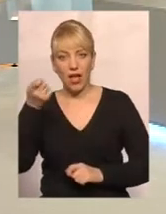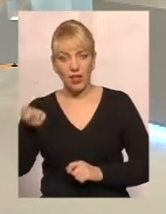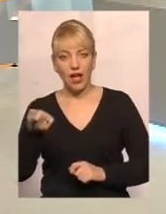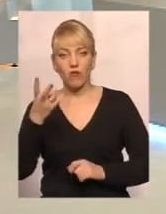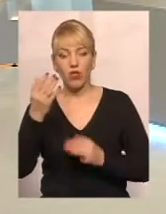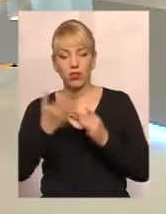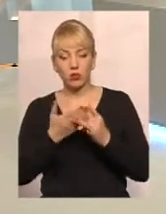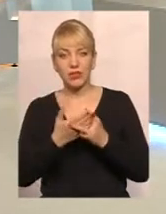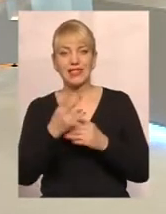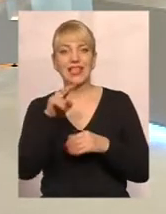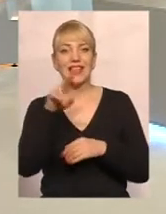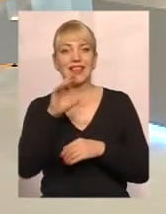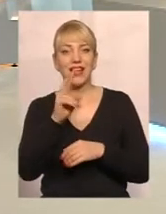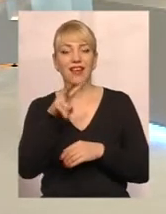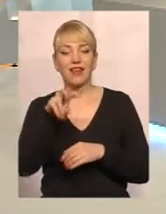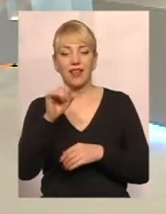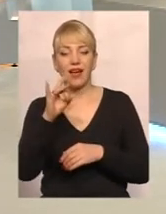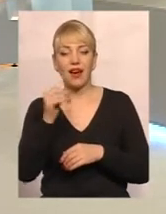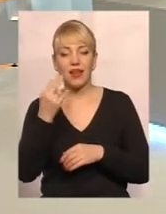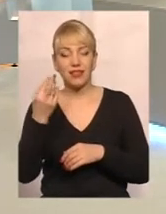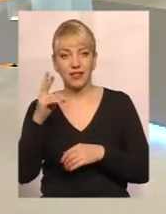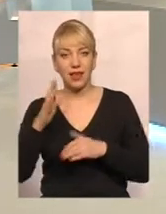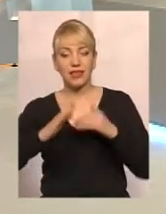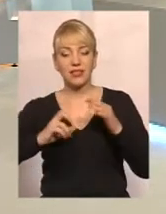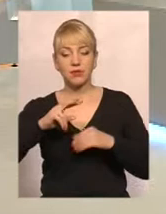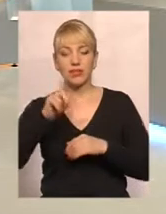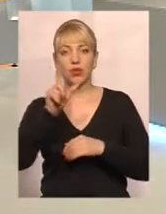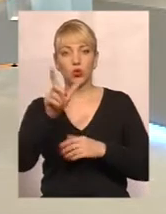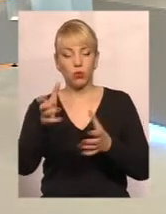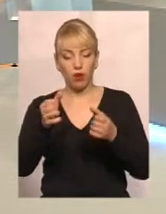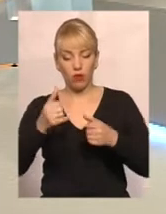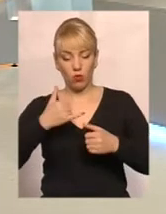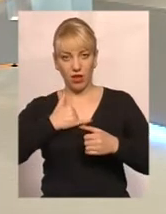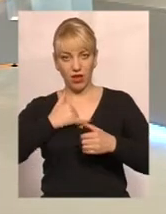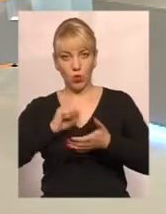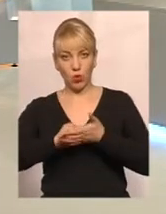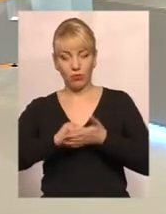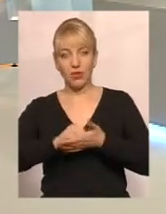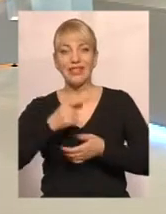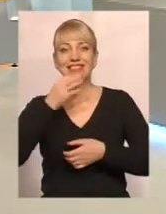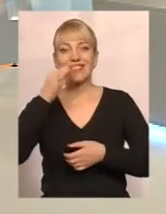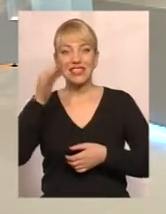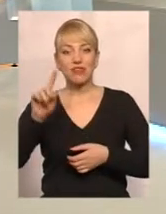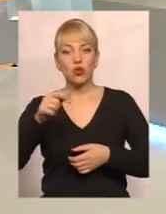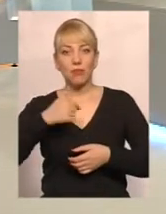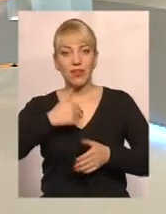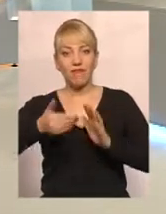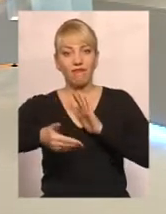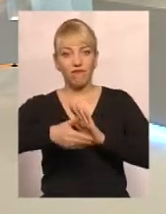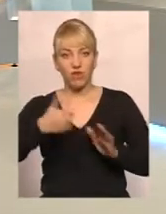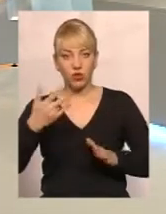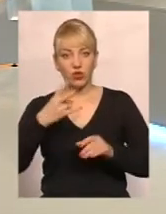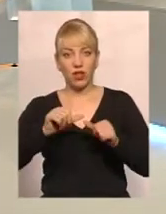декларацію. Спеціаліст, який приймав в мене документи, сказав, що мене виключать на комісію,